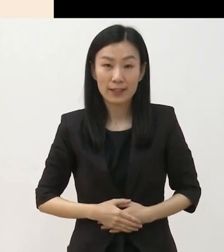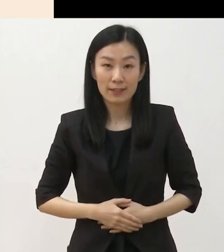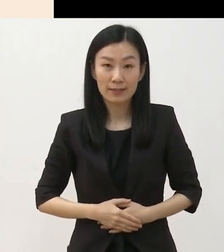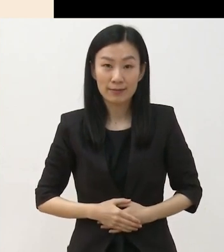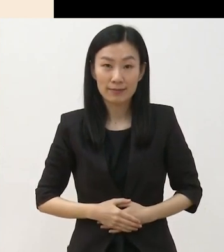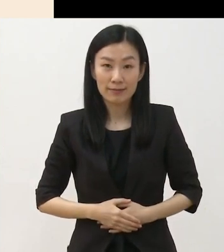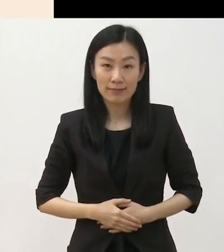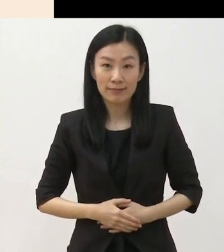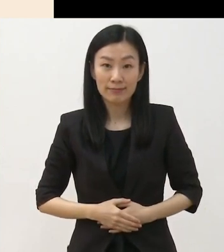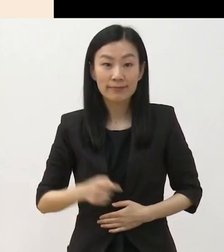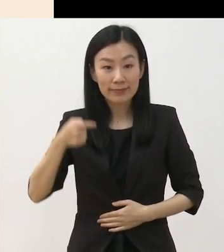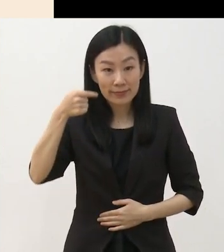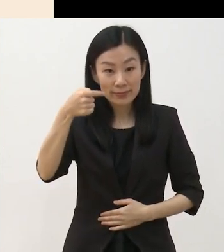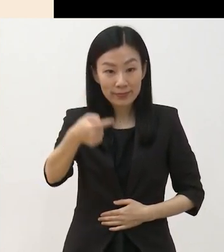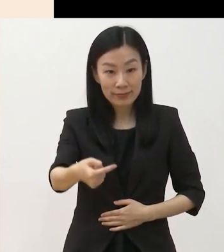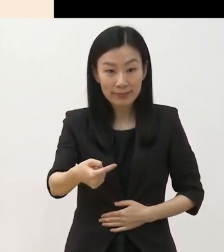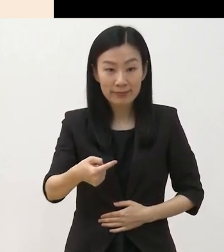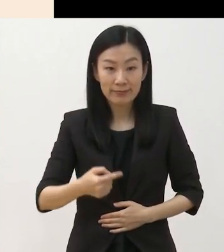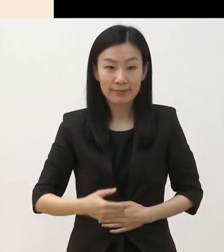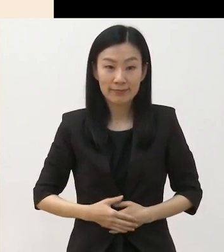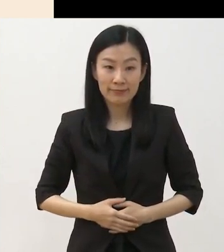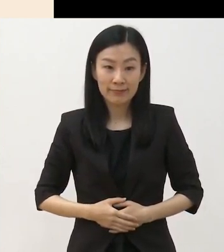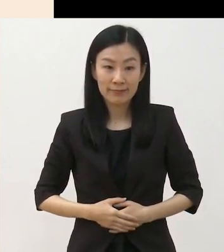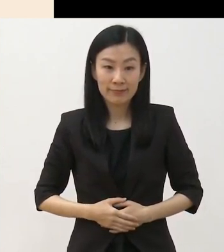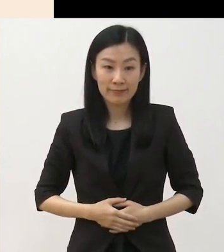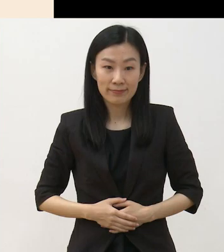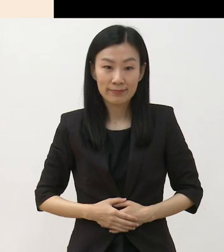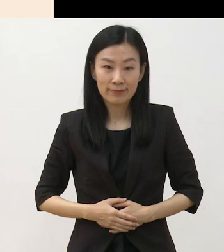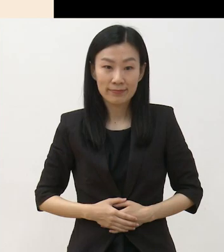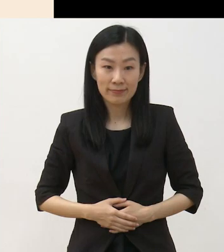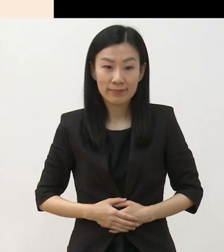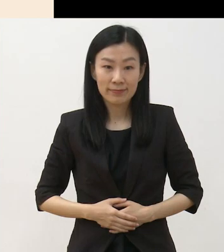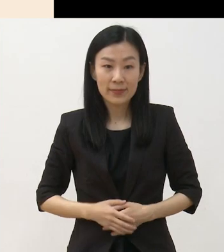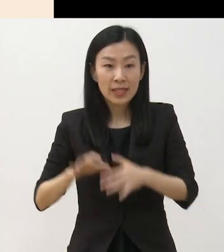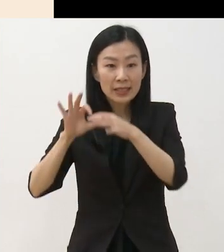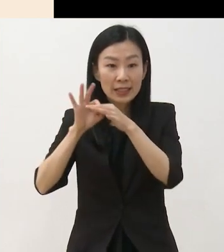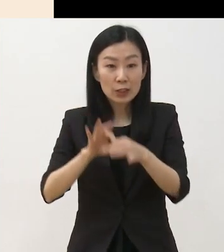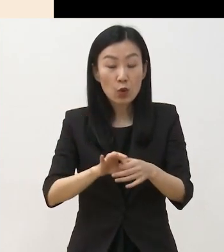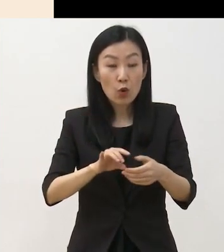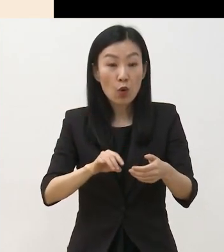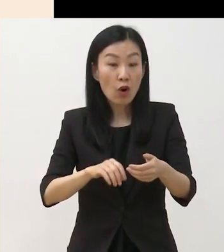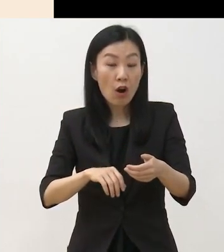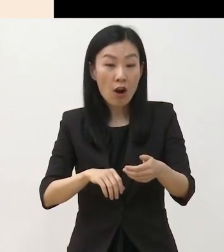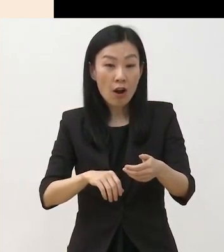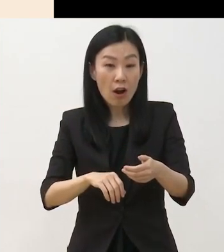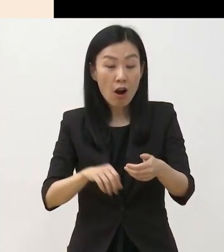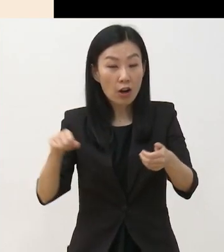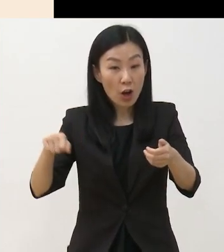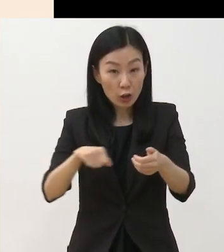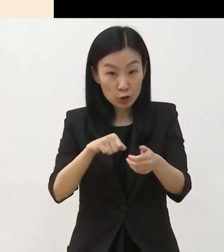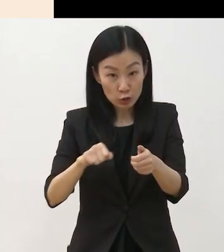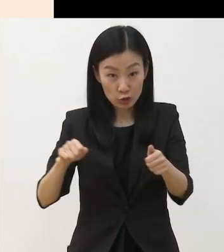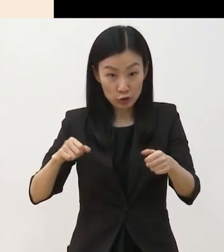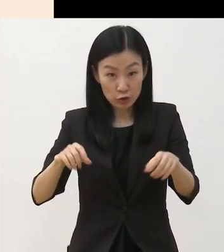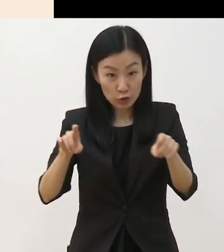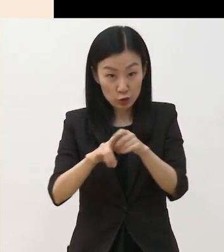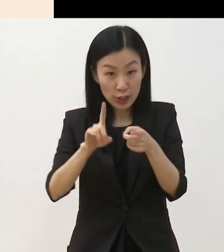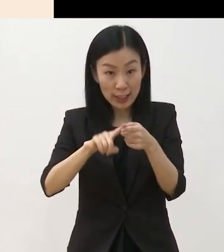다음은 지속연주지원입니다 지속연주지원은 사업명을 통해서 알 수 있듯이요